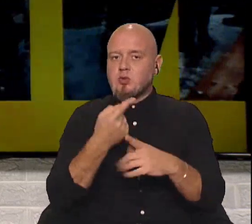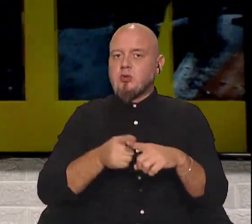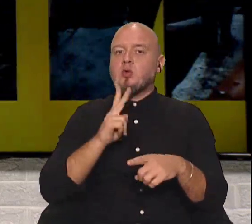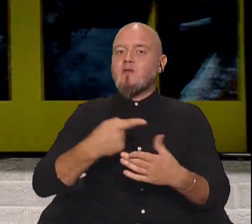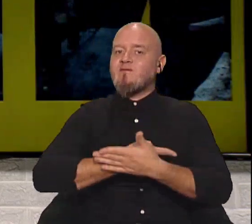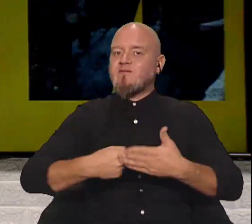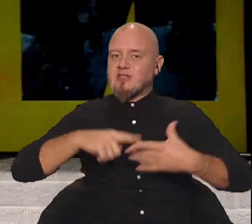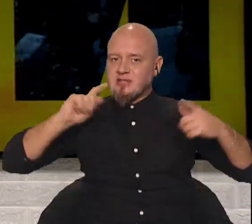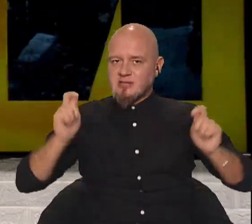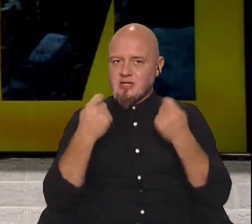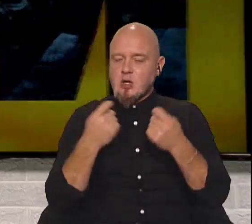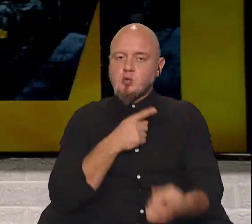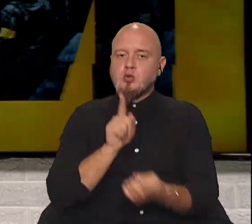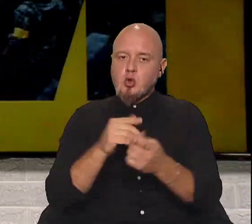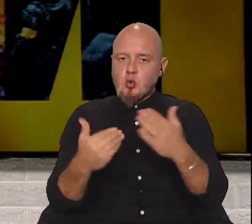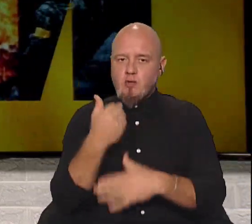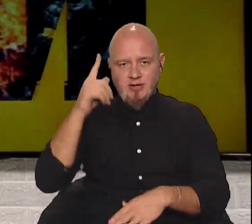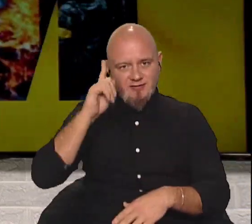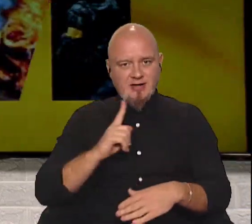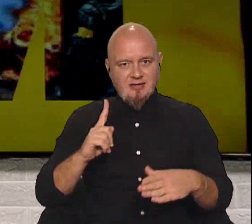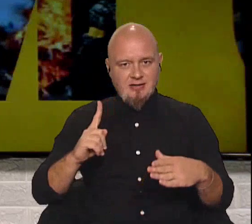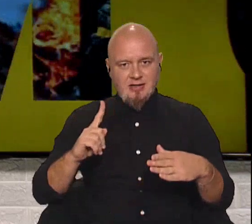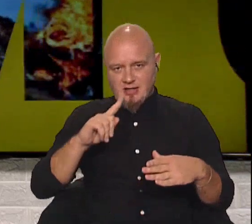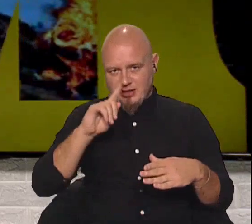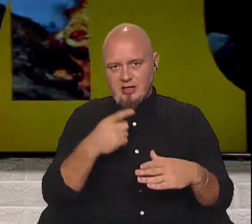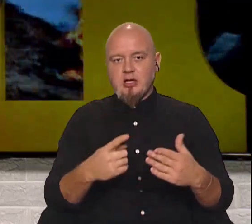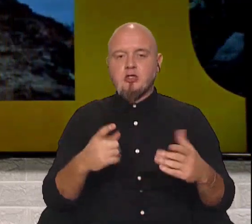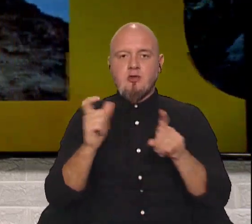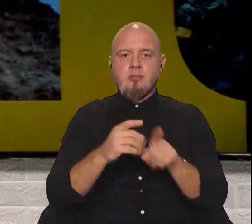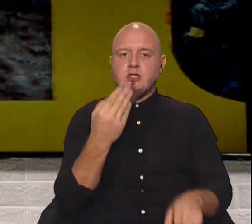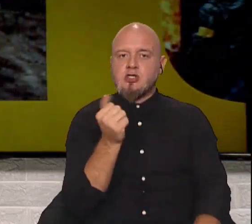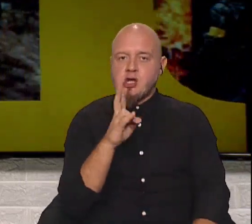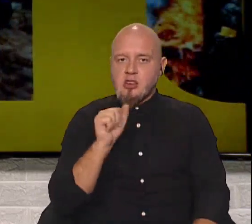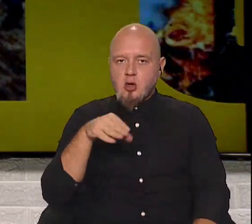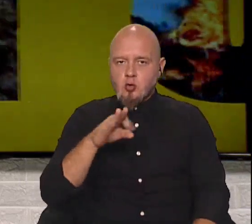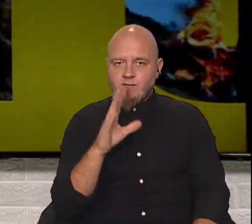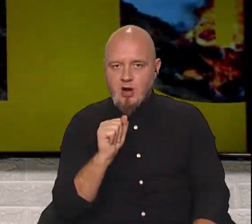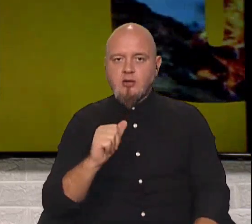хто зустрічає Новий Єврейський рік словами Шанатова з Новим роком.